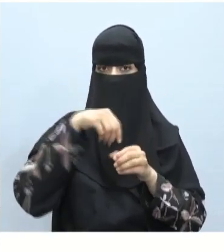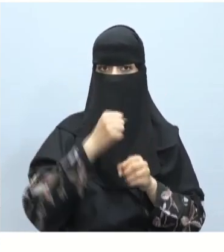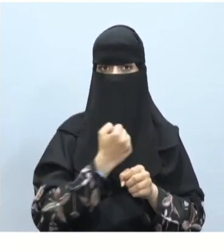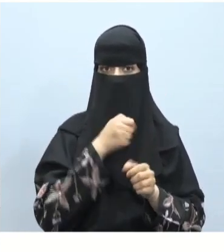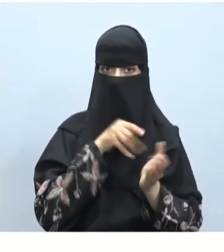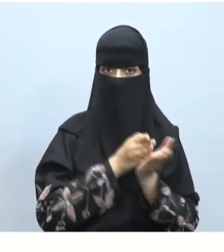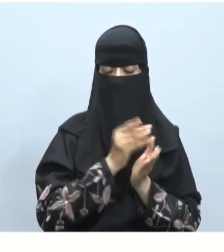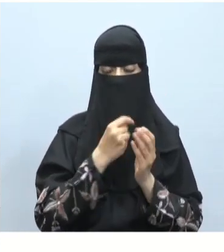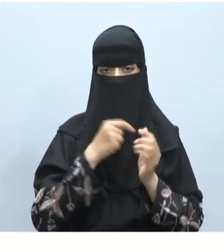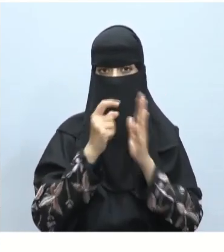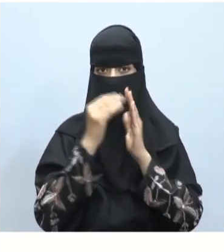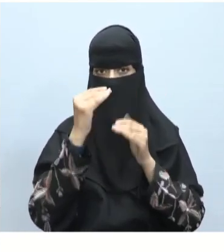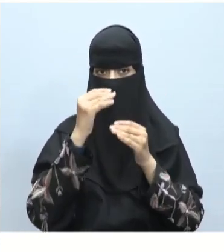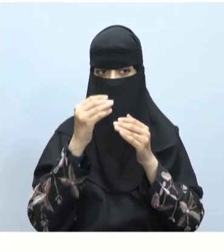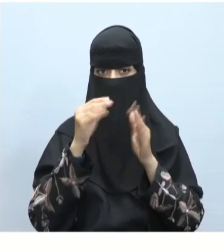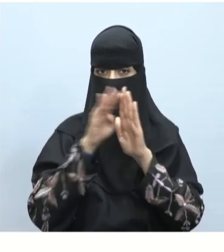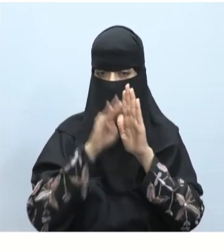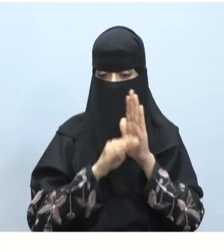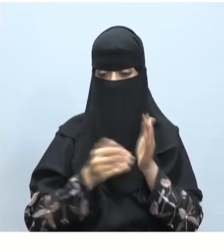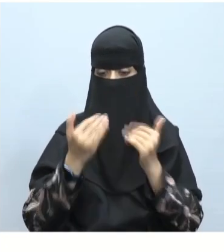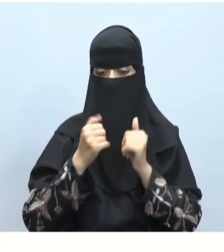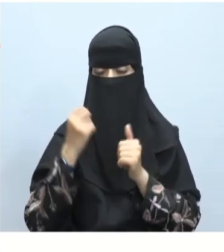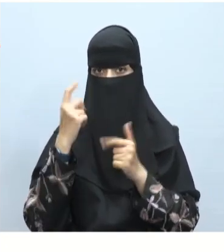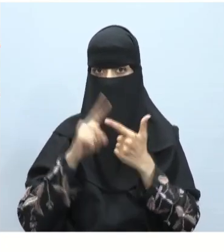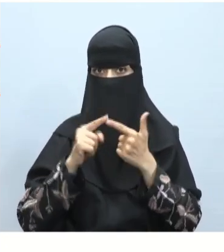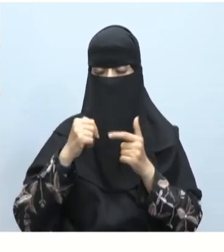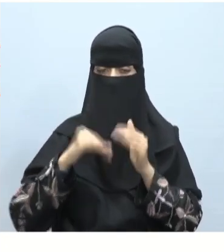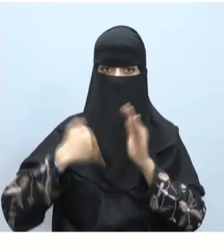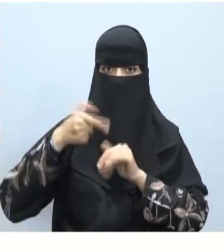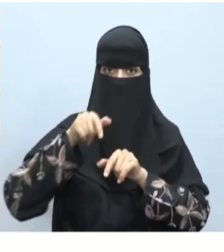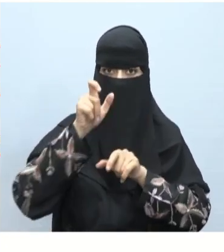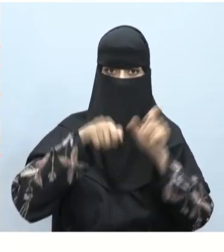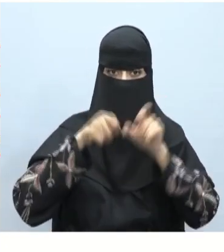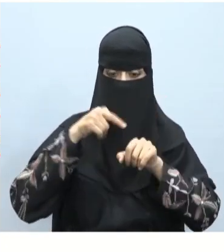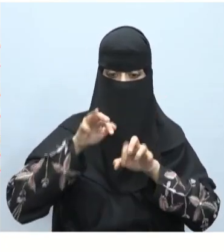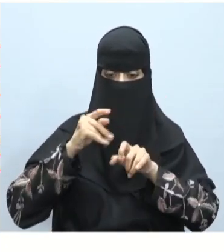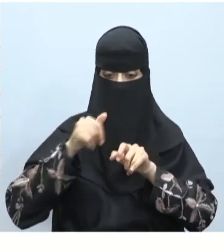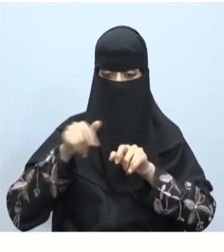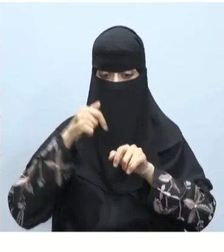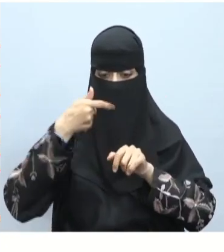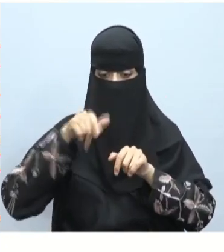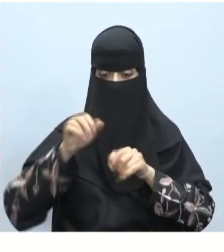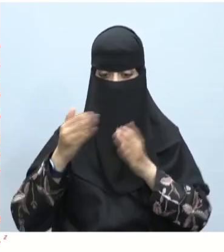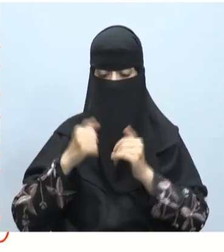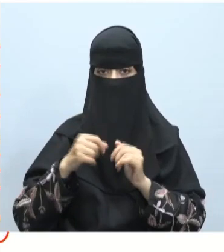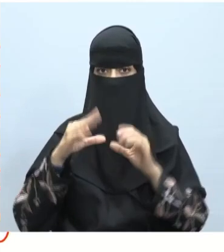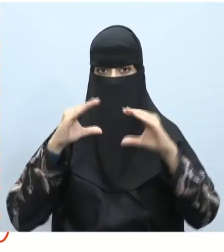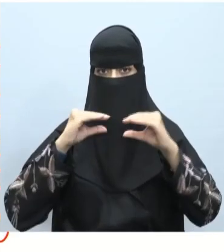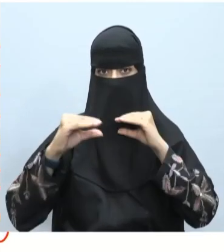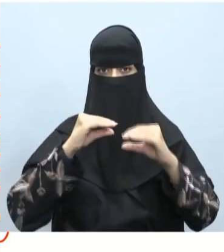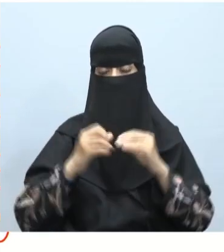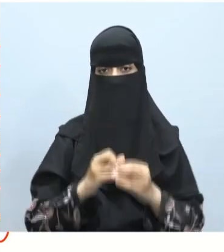منطقية أولاً التنظيم ثانياً تحسين تجربة المستخدم وثالثاً